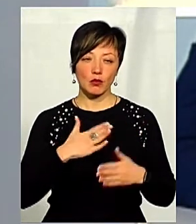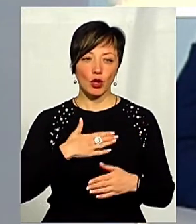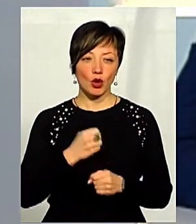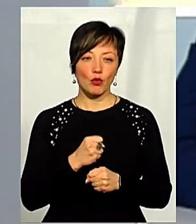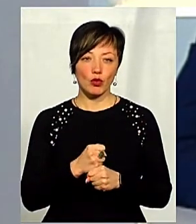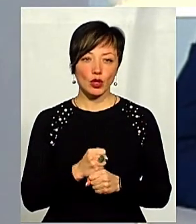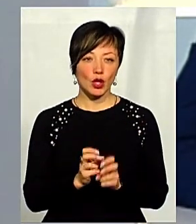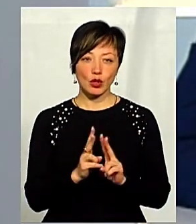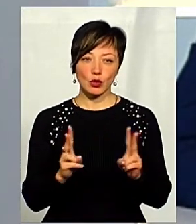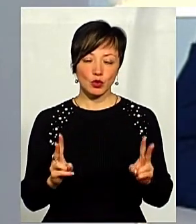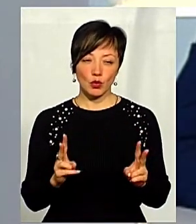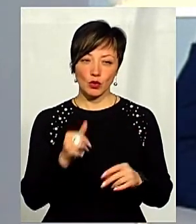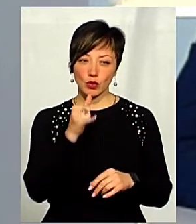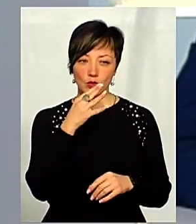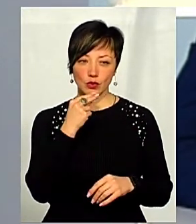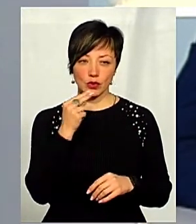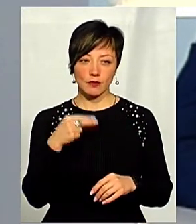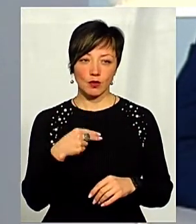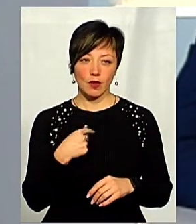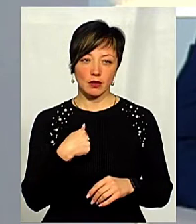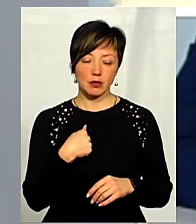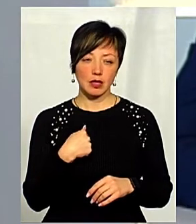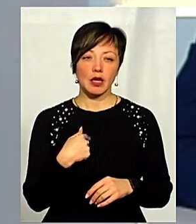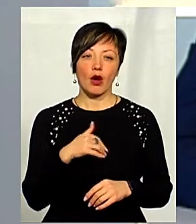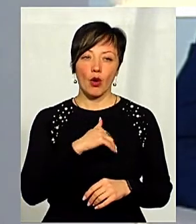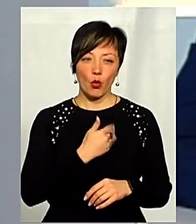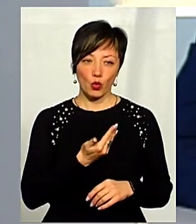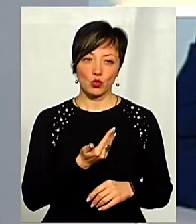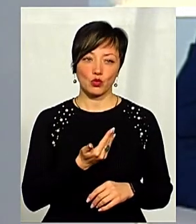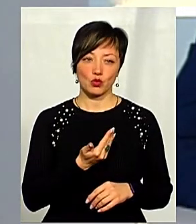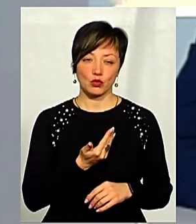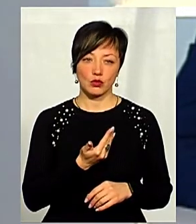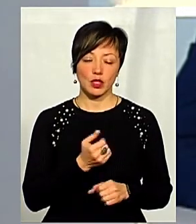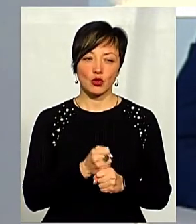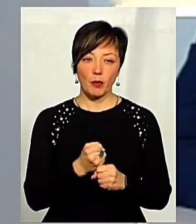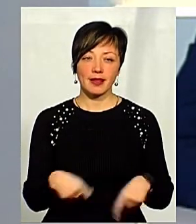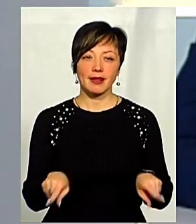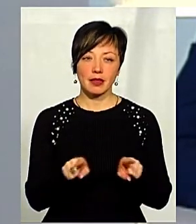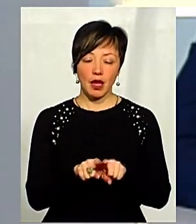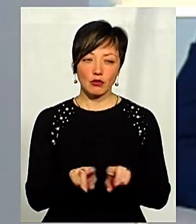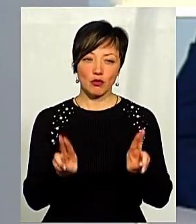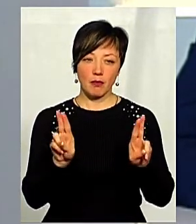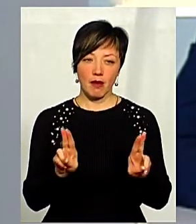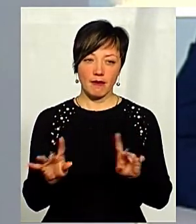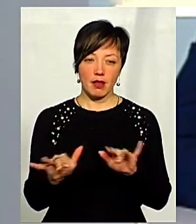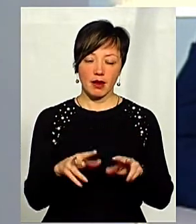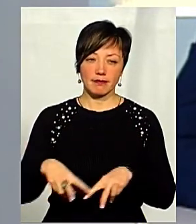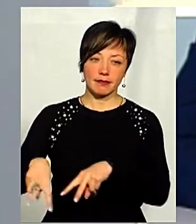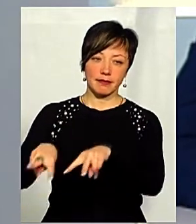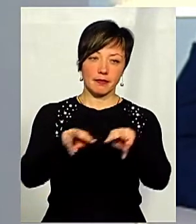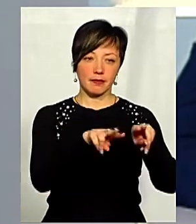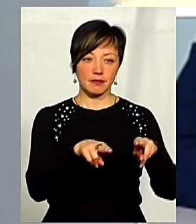роботи, я думаю, що ніхто мене не звертимати в цьому, що я хочу зробити так, щоб правила гри були для всіх